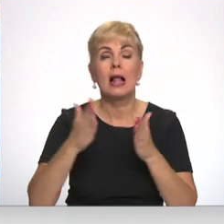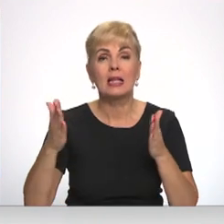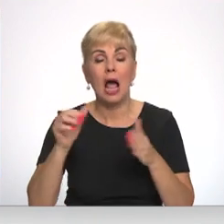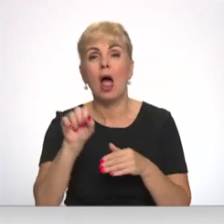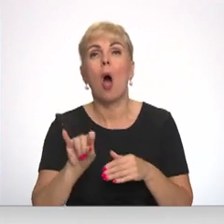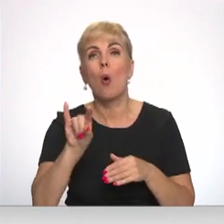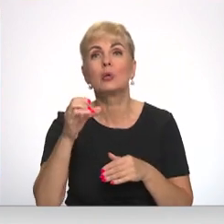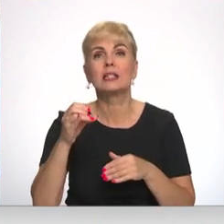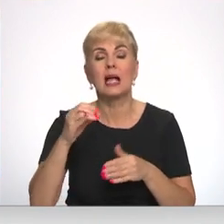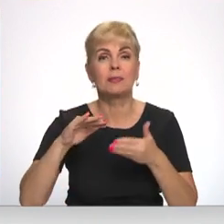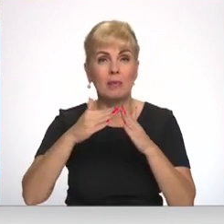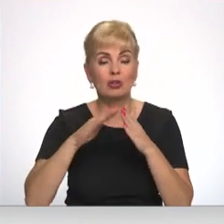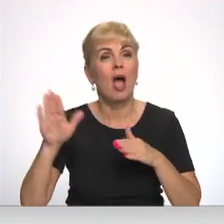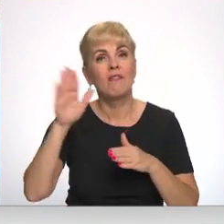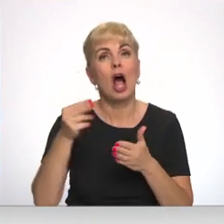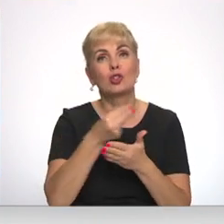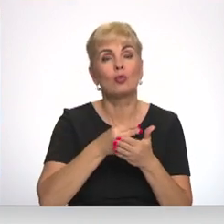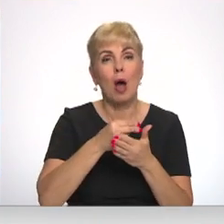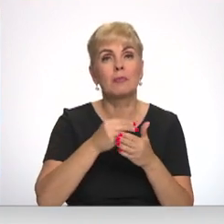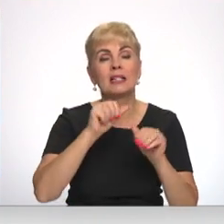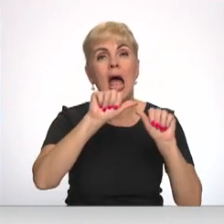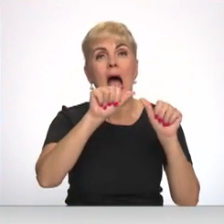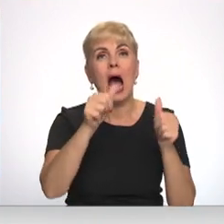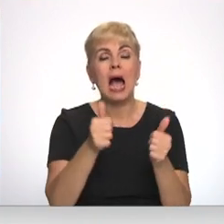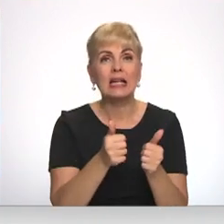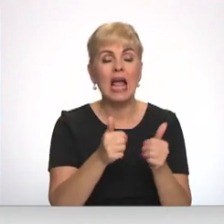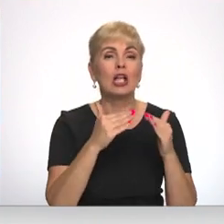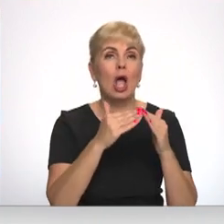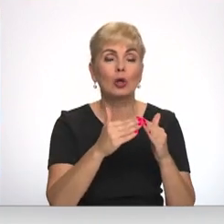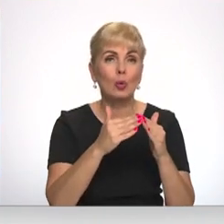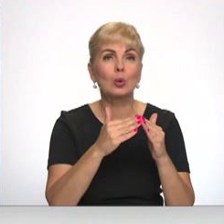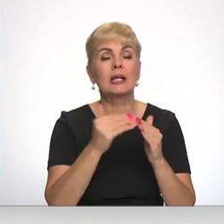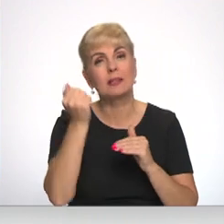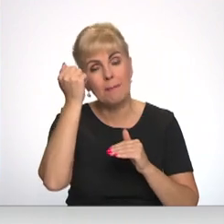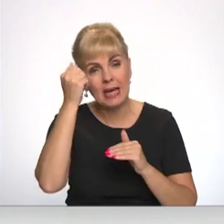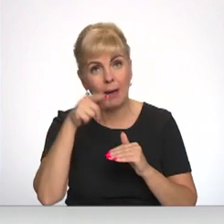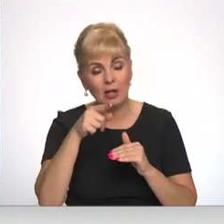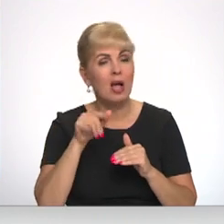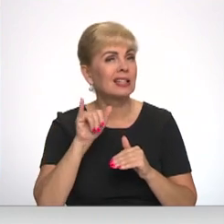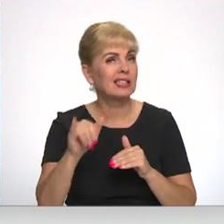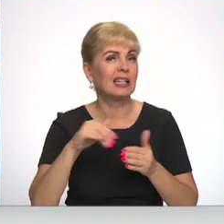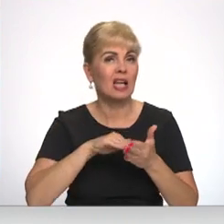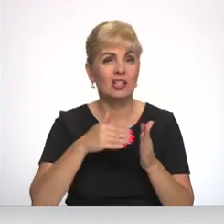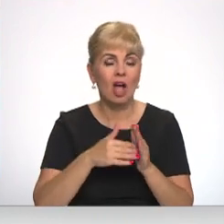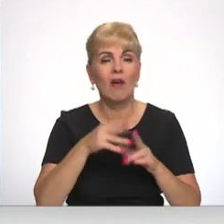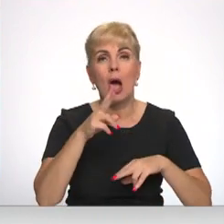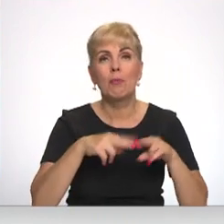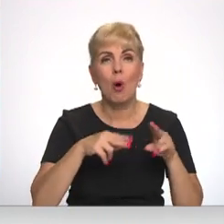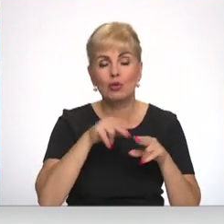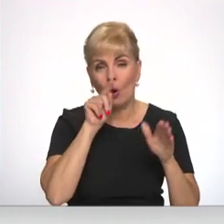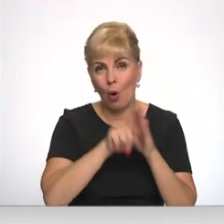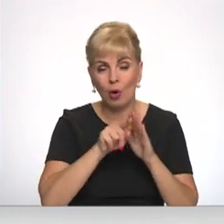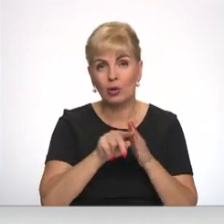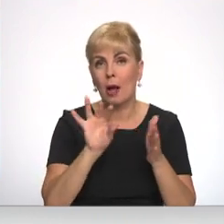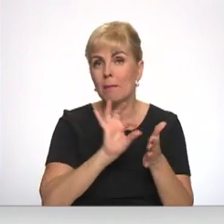spili. Tā ir valsts nozīmes arhitektūras piemeneklis, taču ir tik sliktā stāvoklī, ka jau pirms četriem gadiem būvniecības Valsts kontrols birojas